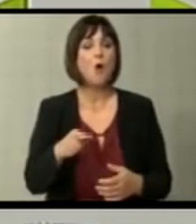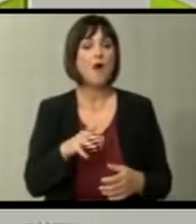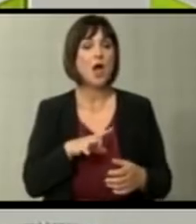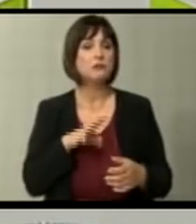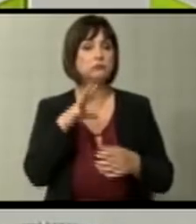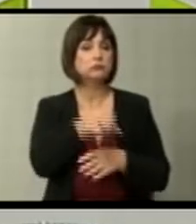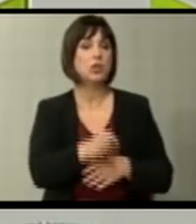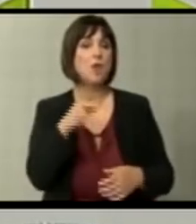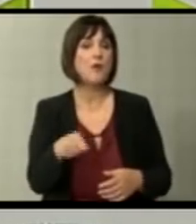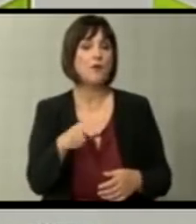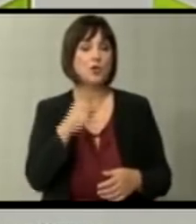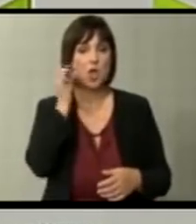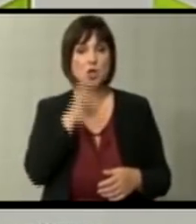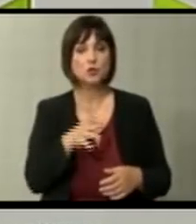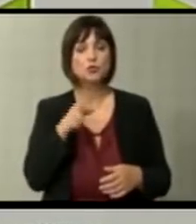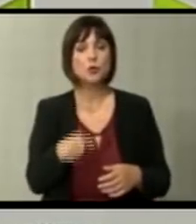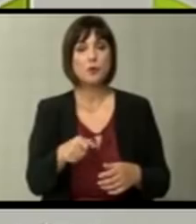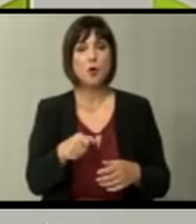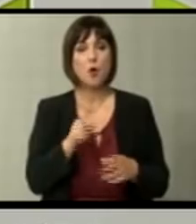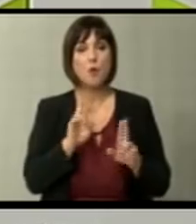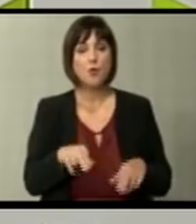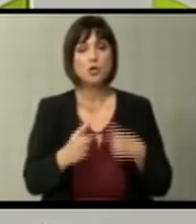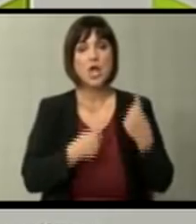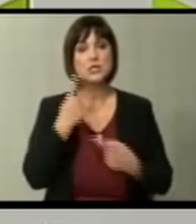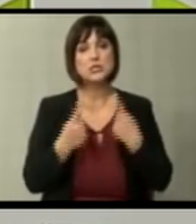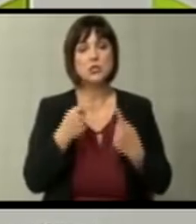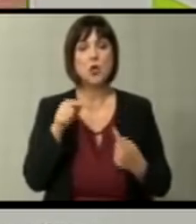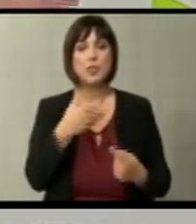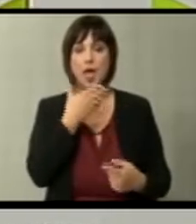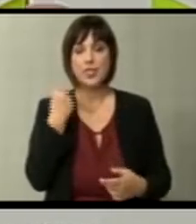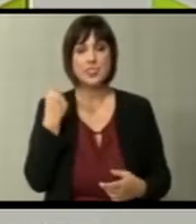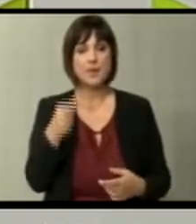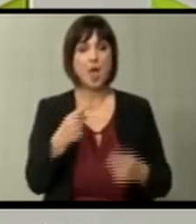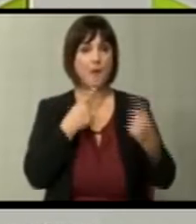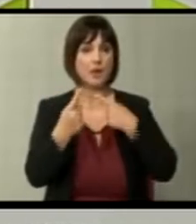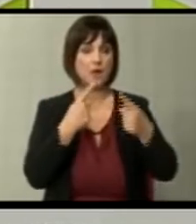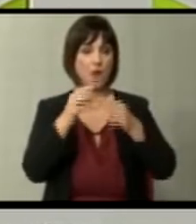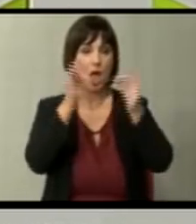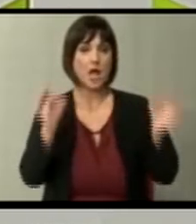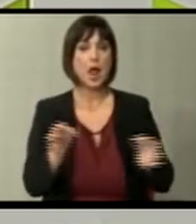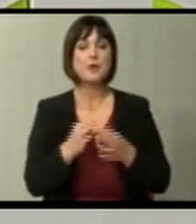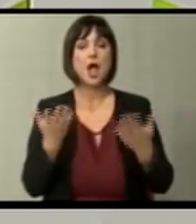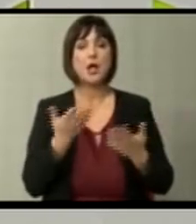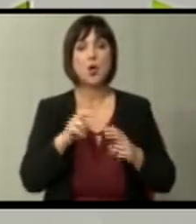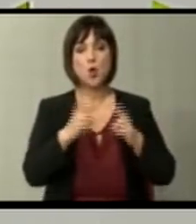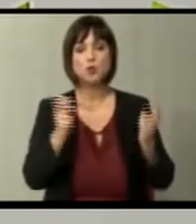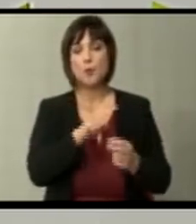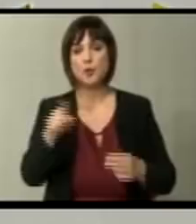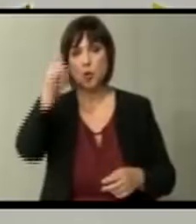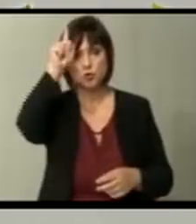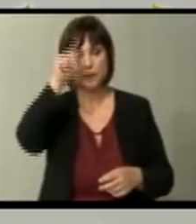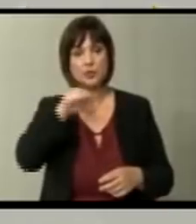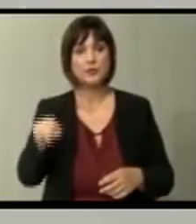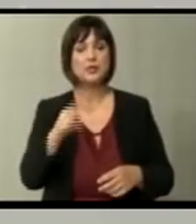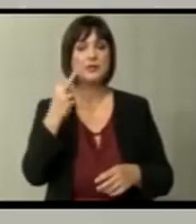напријање во най-лошота можна ситуација, таму нема преговарачка рамка како от Скопје до Софија да се